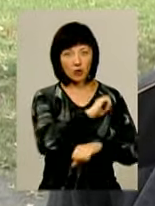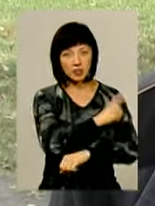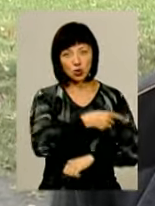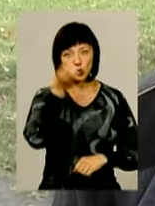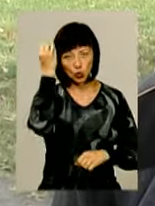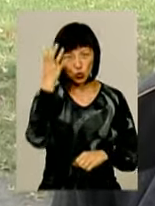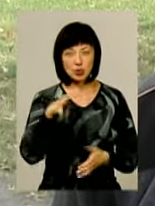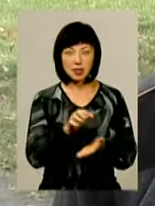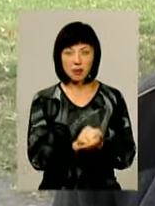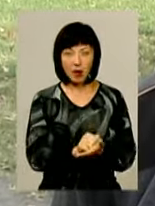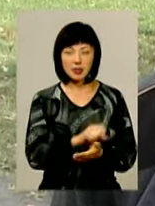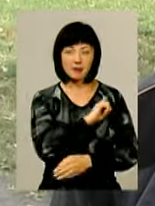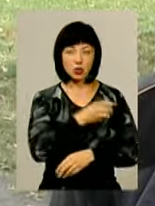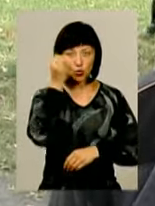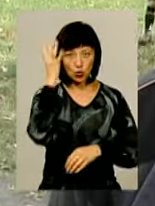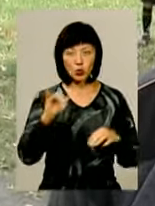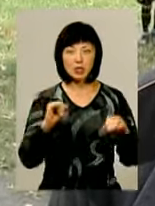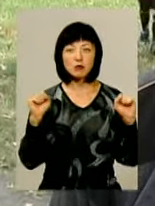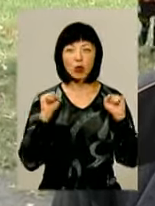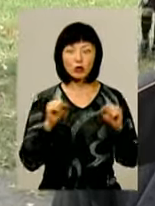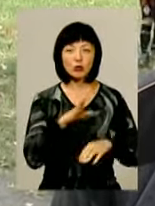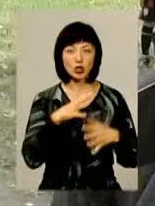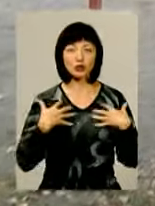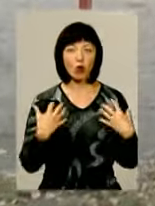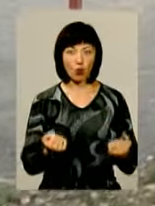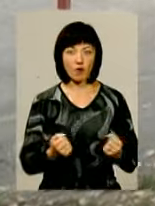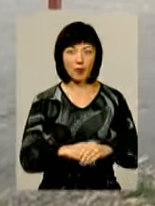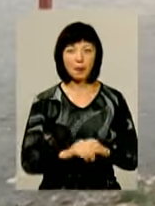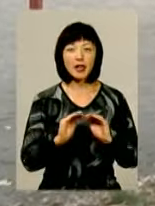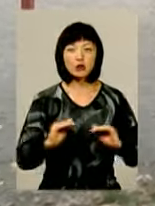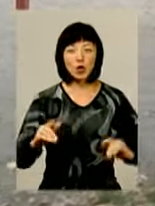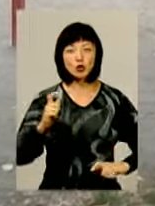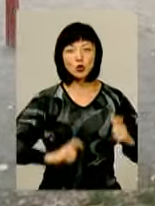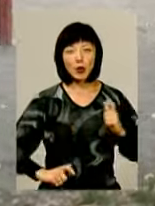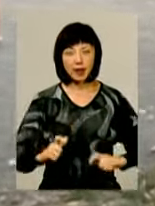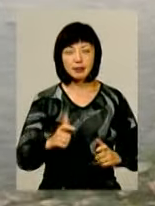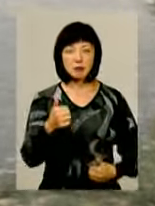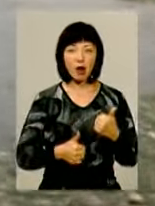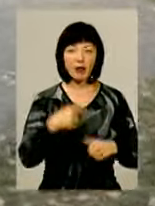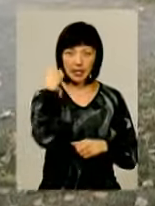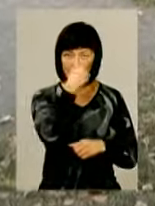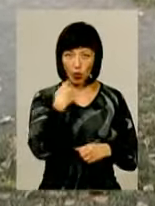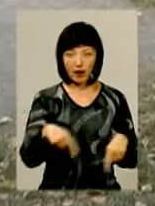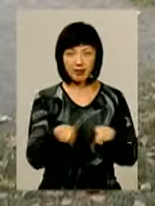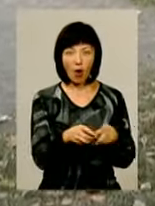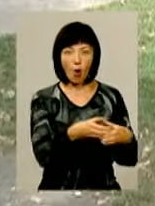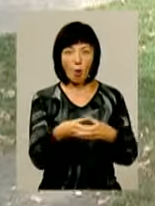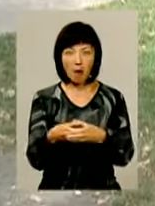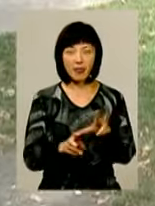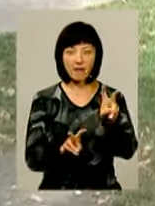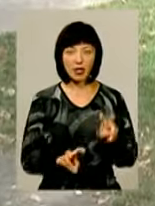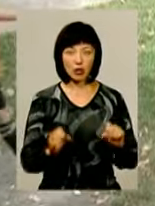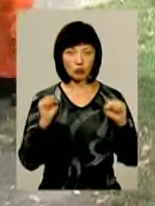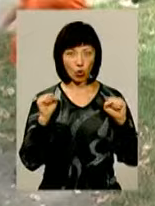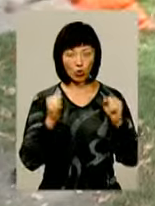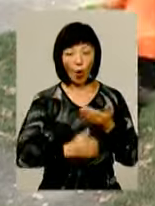культуру, займалися фізичною культурою і спортом, були здоровими. Школярі та студенти змагаються як у індивідуальних, так і у командних видах